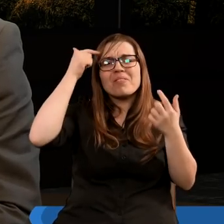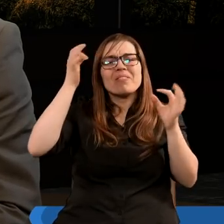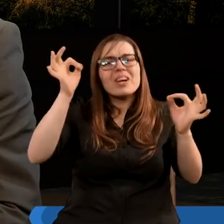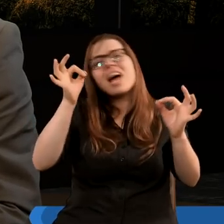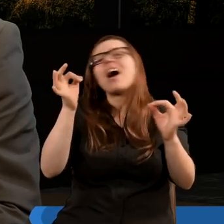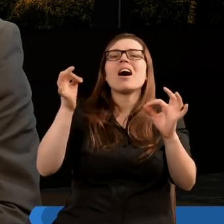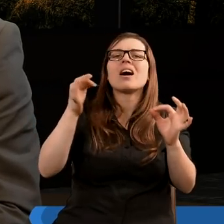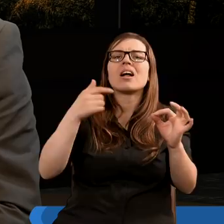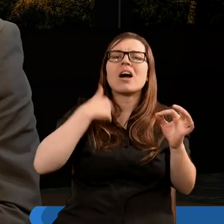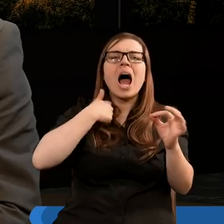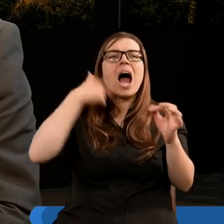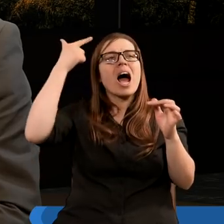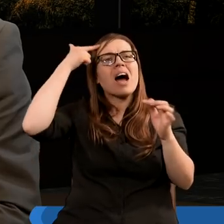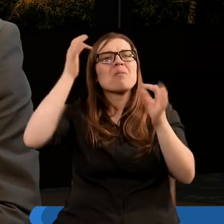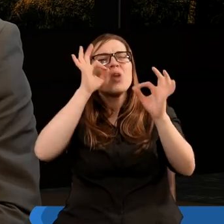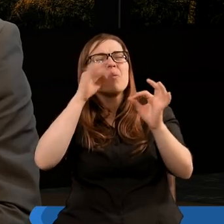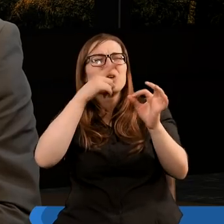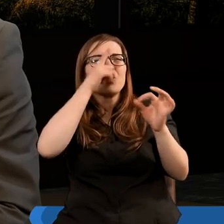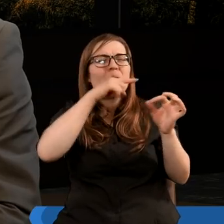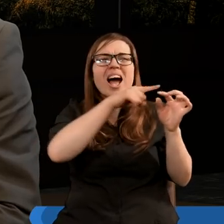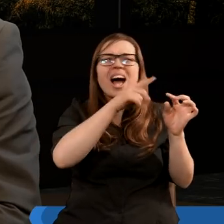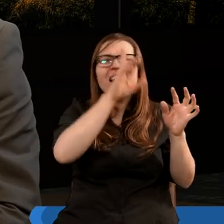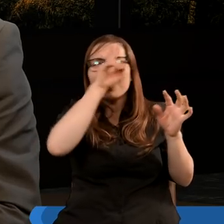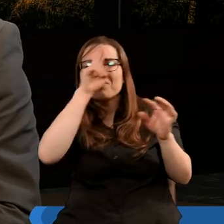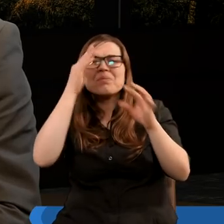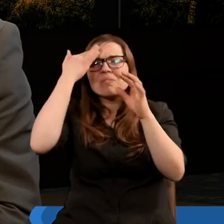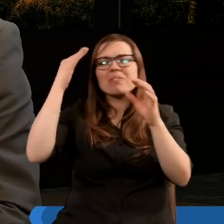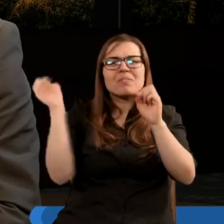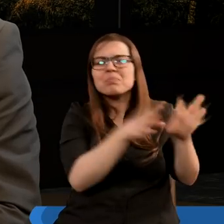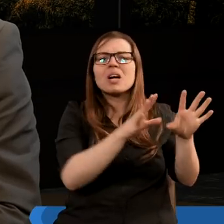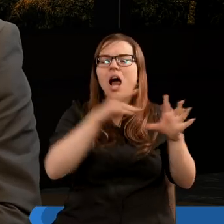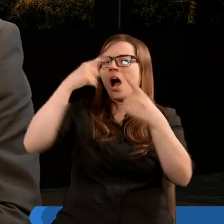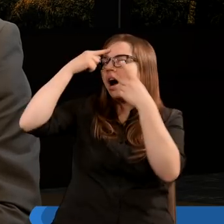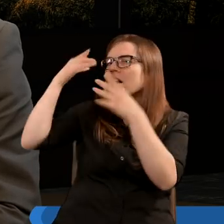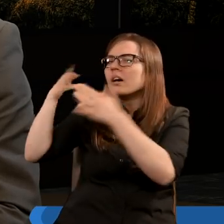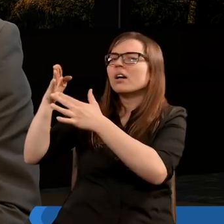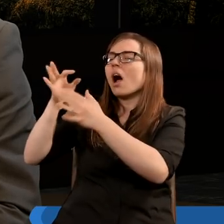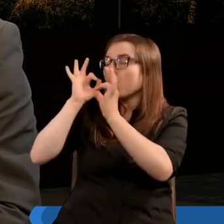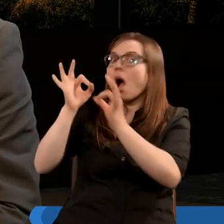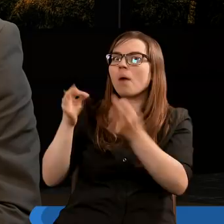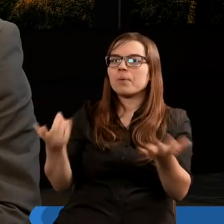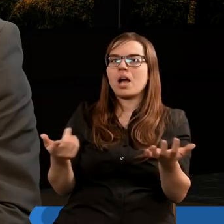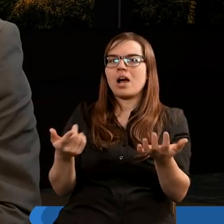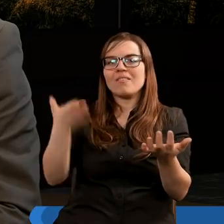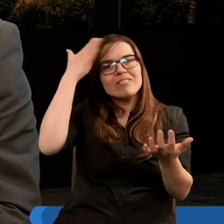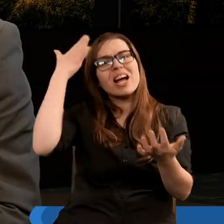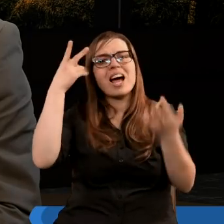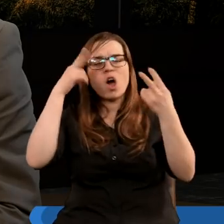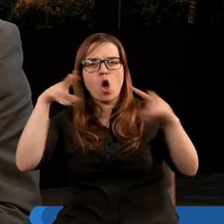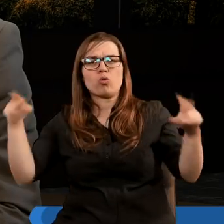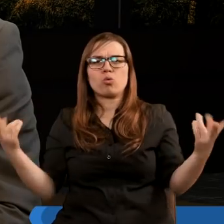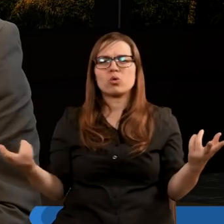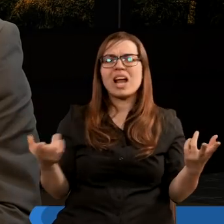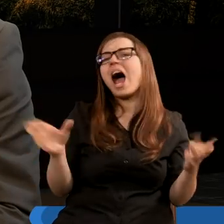i żebyście ozdrowieli, bo przez zachowywanie przykazań Pan Bóg mówi będziecie mieli błogosławieństwo.